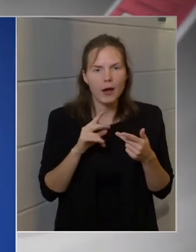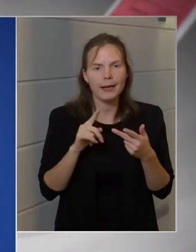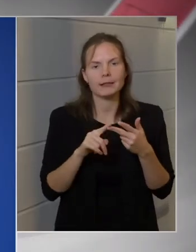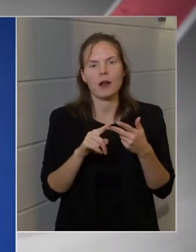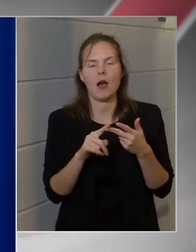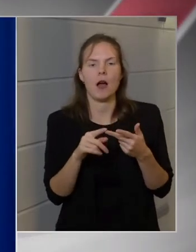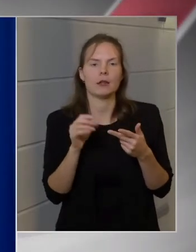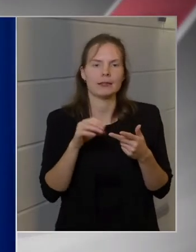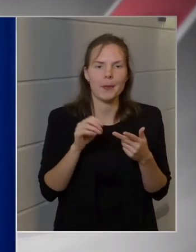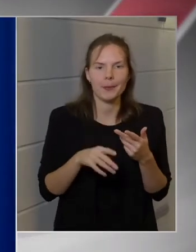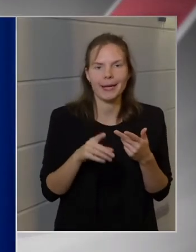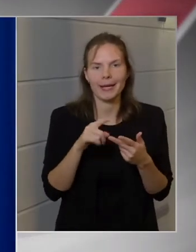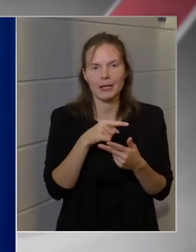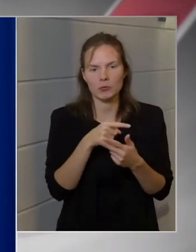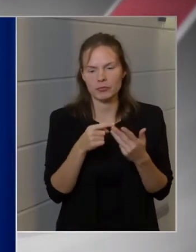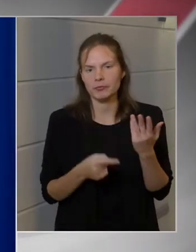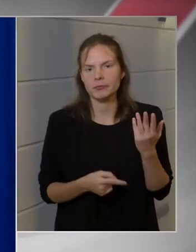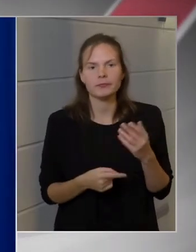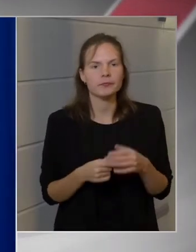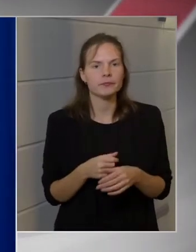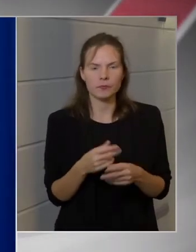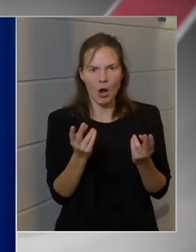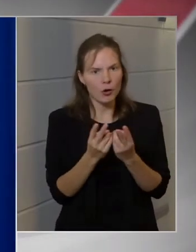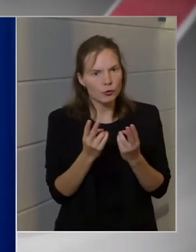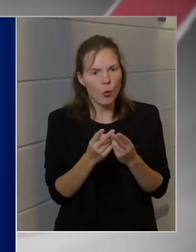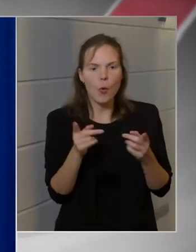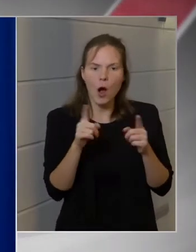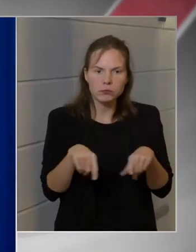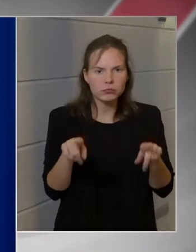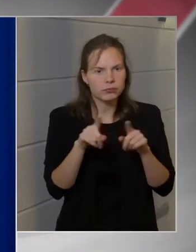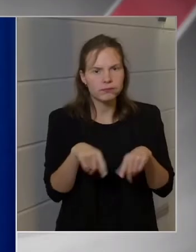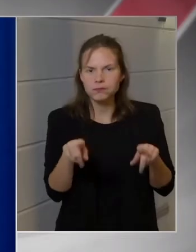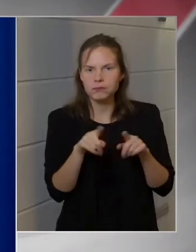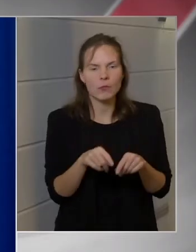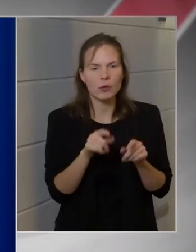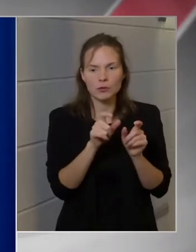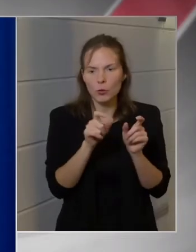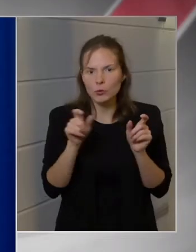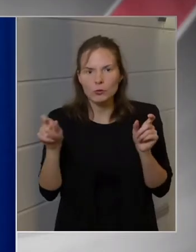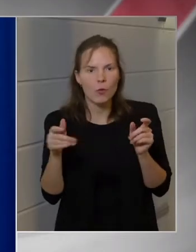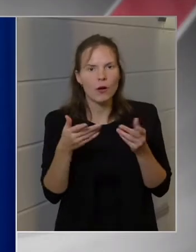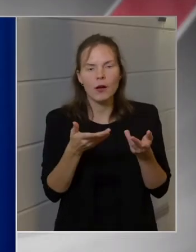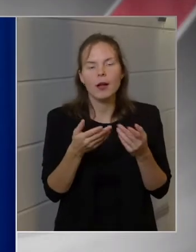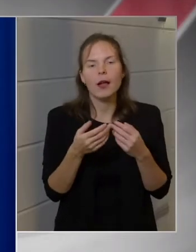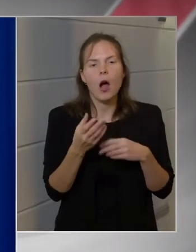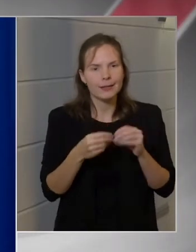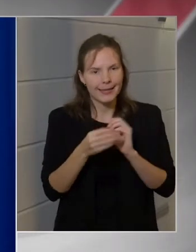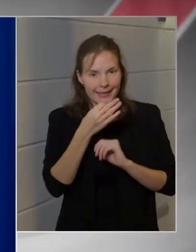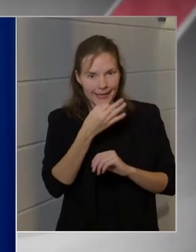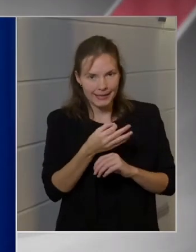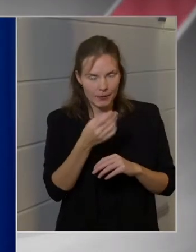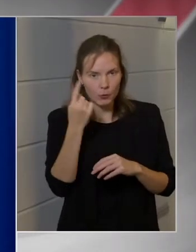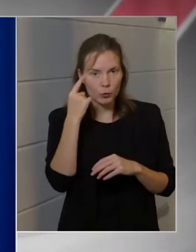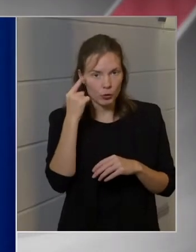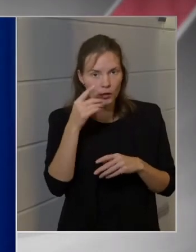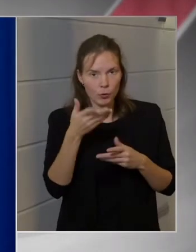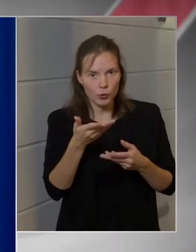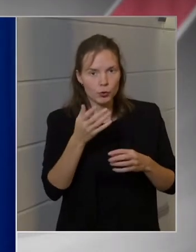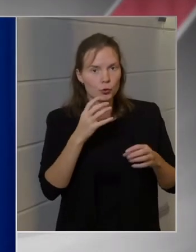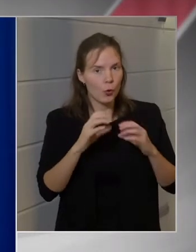és több a szemét. És hogy mivel ezek nagyon hasonlóan, sokszor szinten szó szerint úgy hangzottak el, ezért kérdezem, hogy ez egy ilyen tudatos